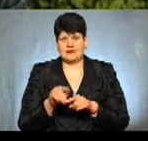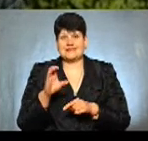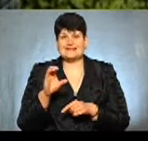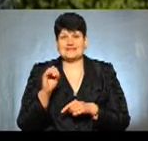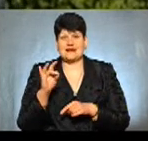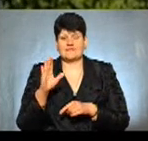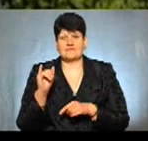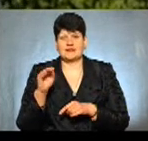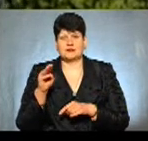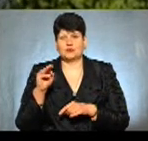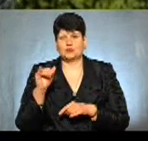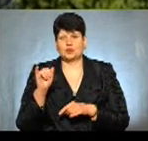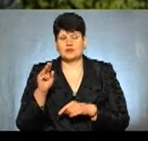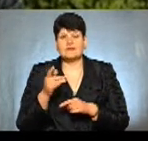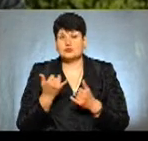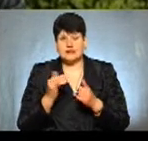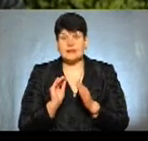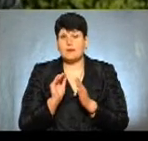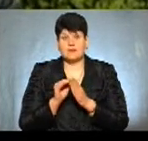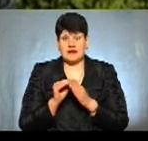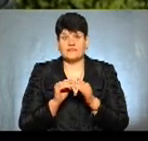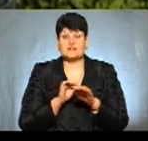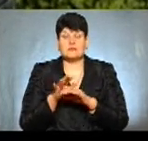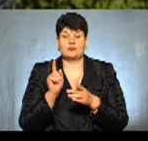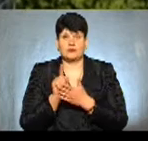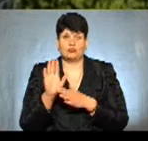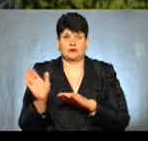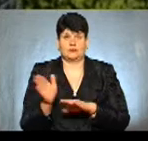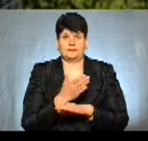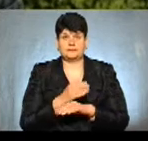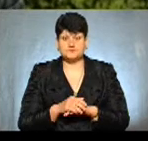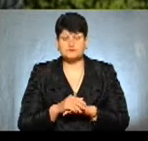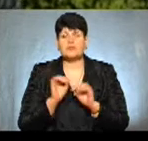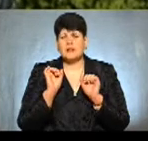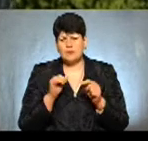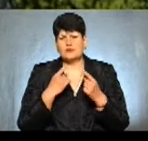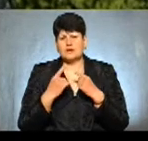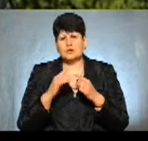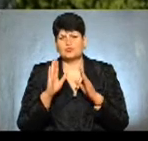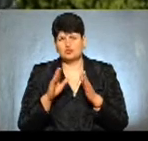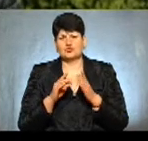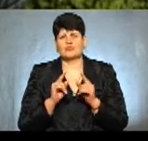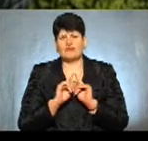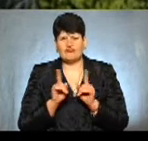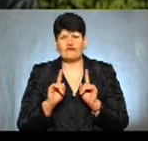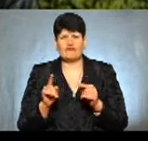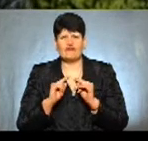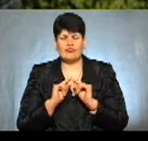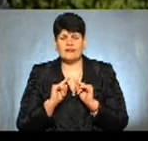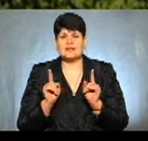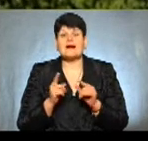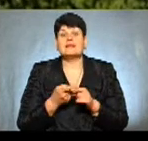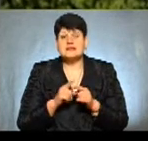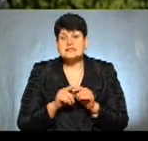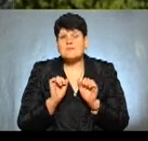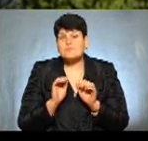спорудам. Якщо зараз той маф не попадає в схему, він мусить бути демонтований. Звичайно, можна говорити про те, що будуть якісь винятки, але я думаю, що максимум це може